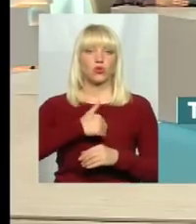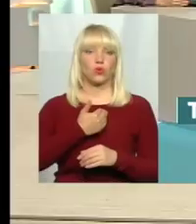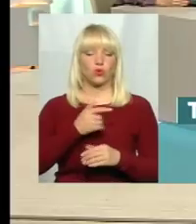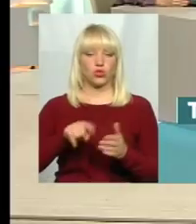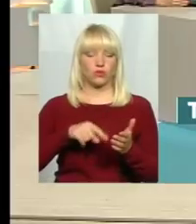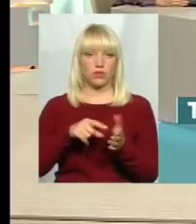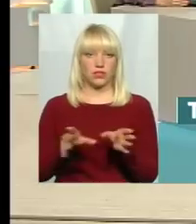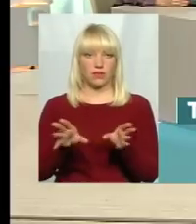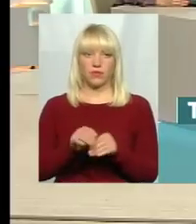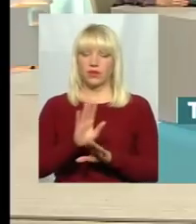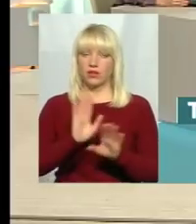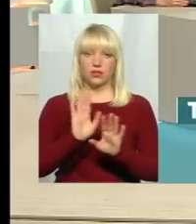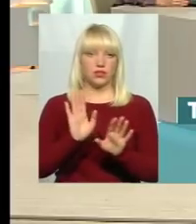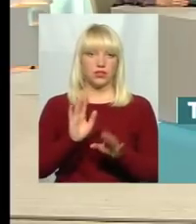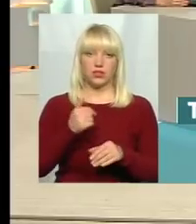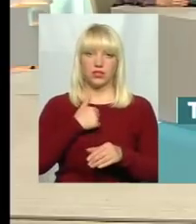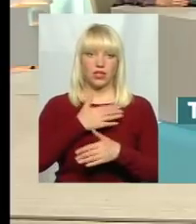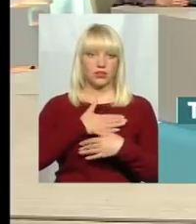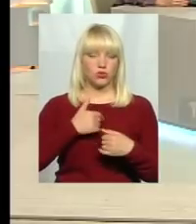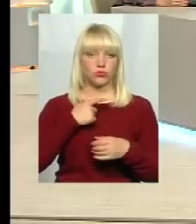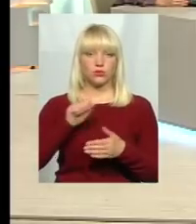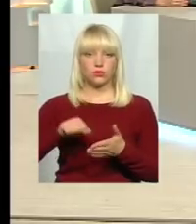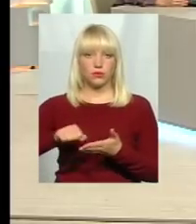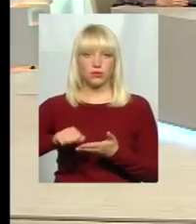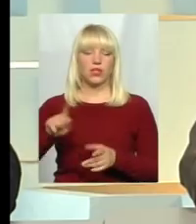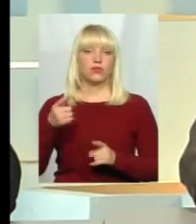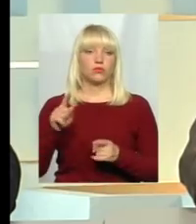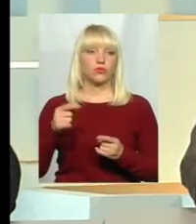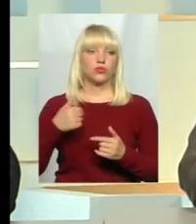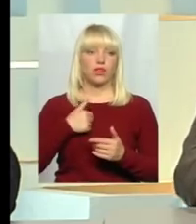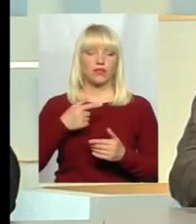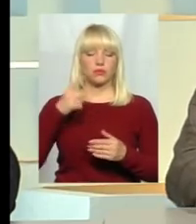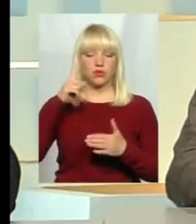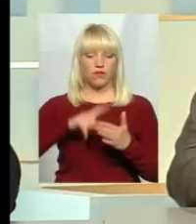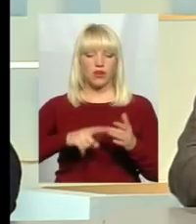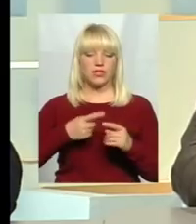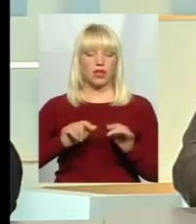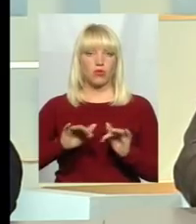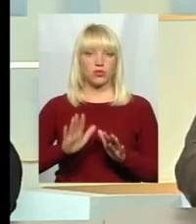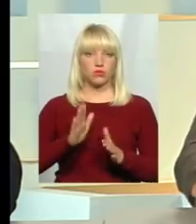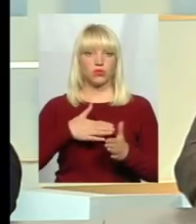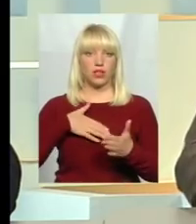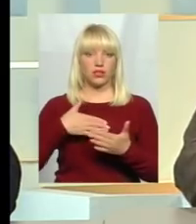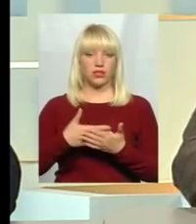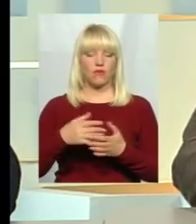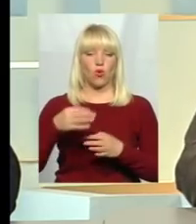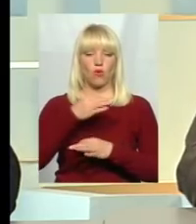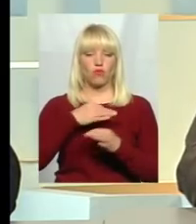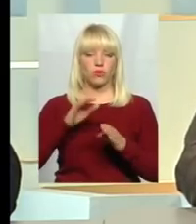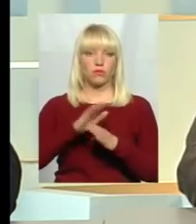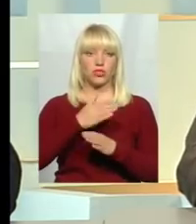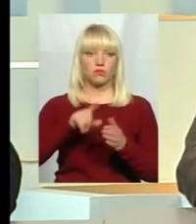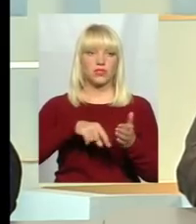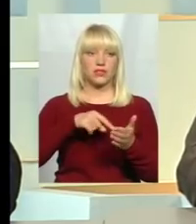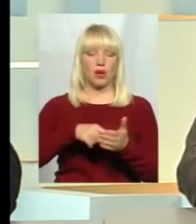не хочу, я десь тут постукаю. Я сподіваюся, що ці процеси розпочнуться активно, тому що насправді обговорення між містами обласного значення і